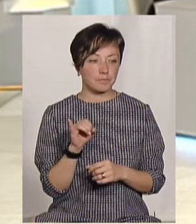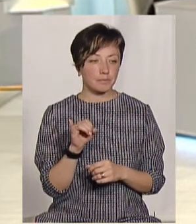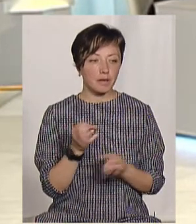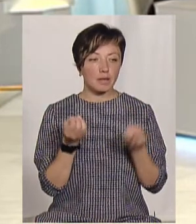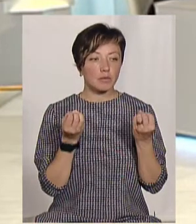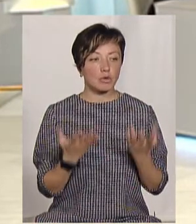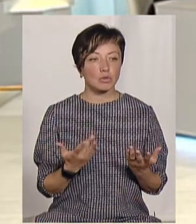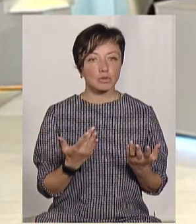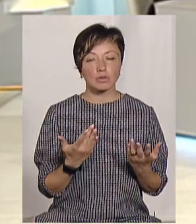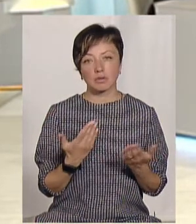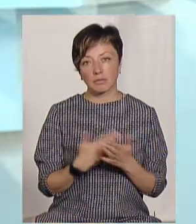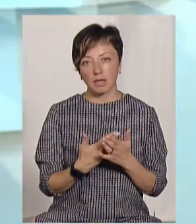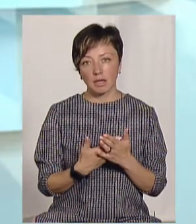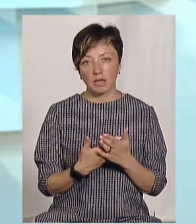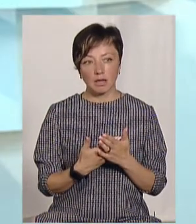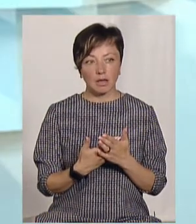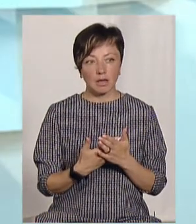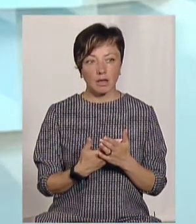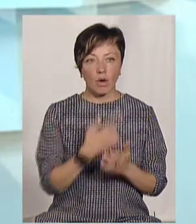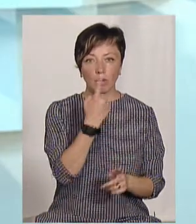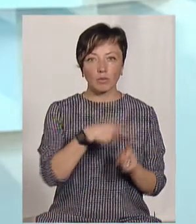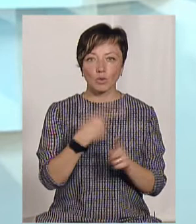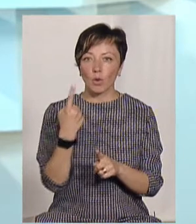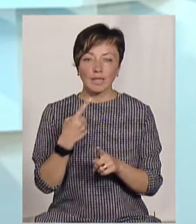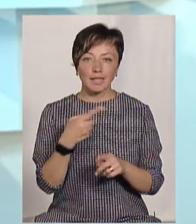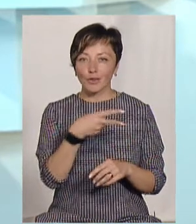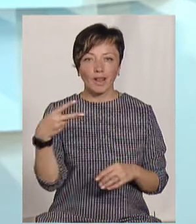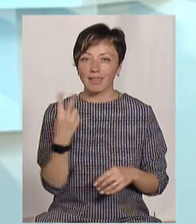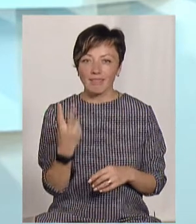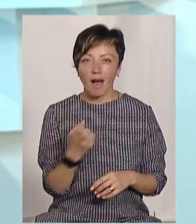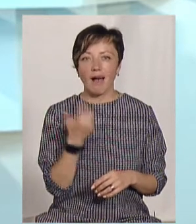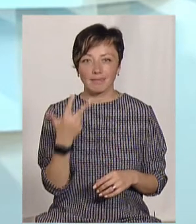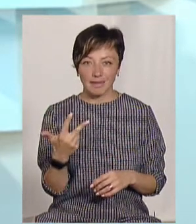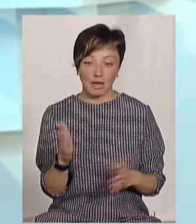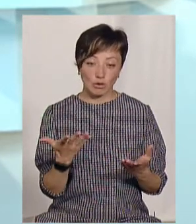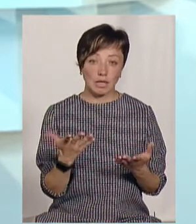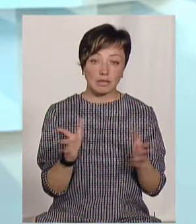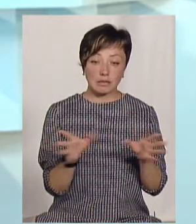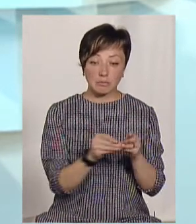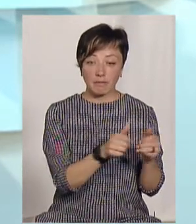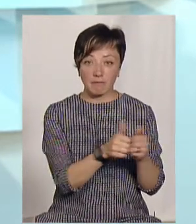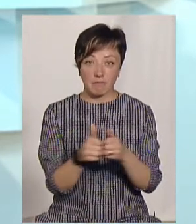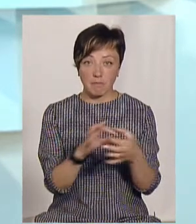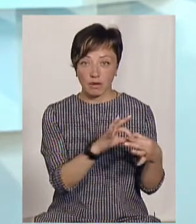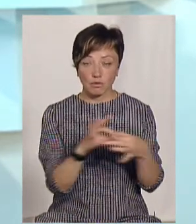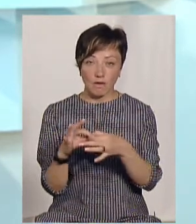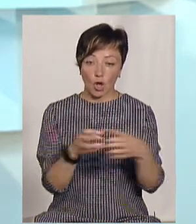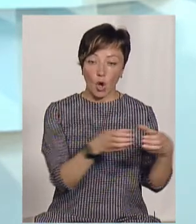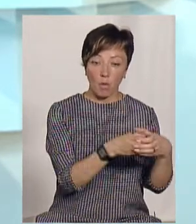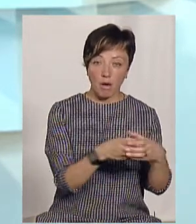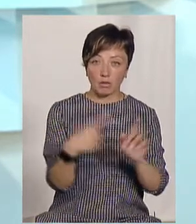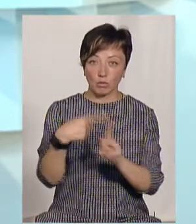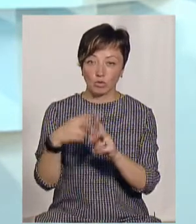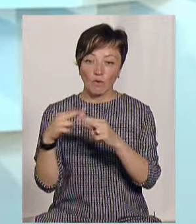Просто один плюс один буде дорівнювати не два-три. Якщо вони будуть співпрацювати між собою дуже гарно, громада і фортеця,